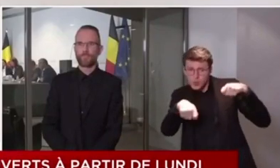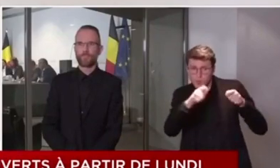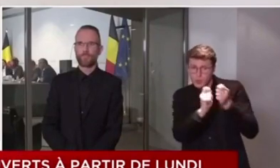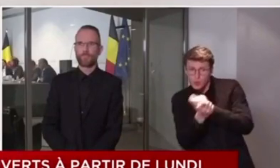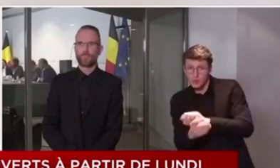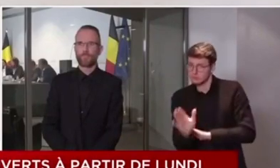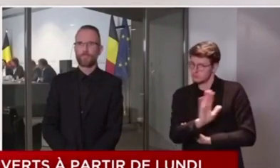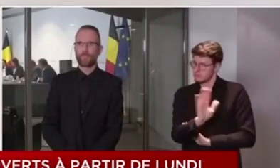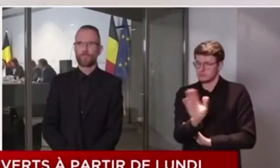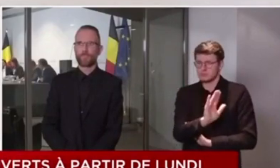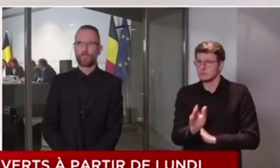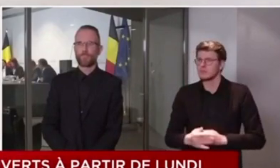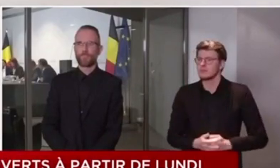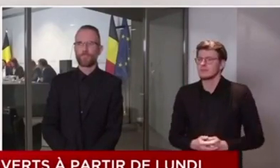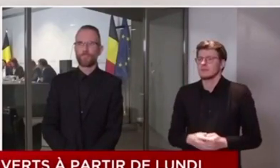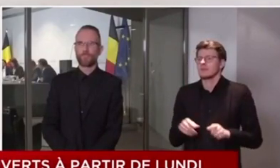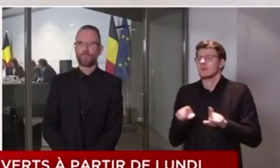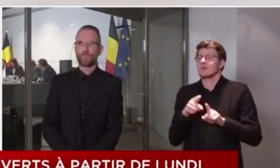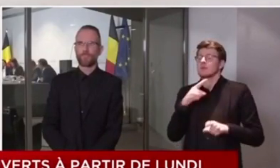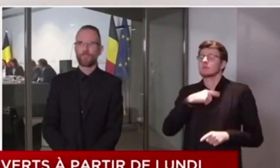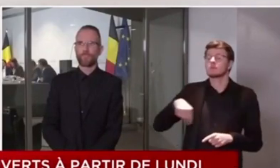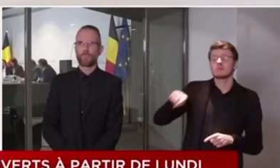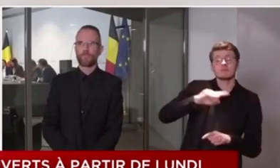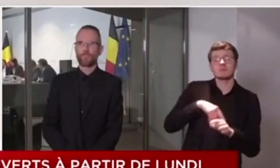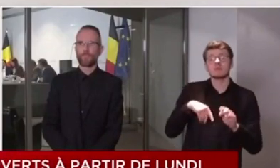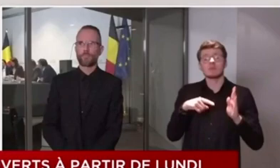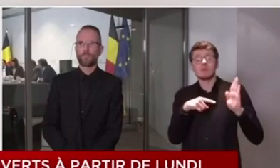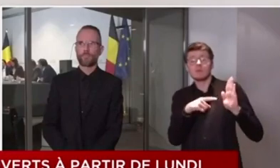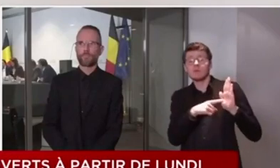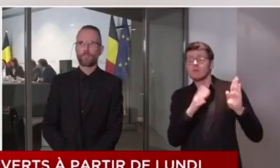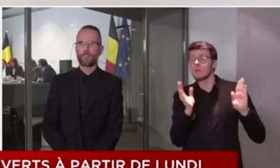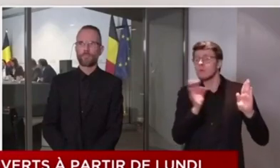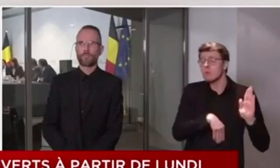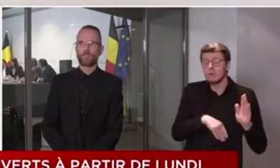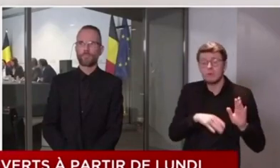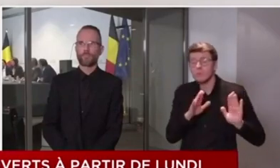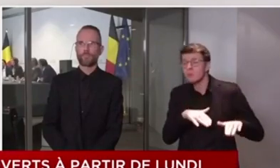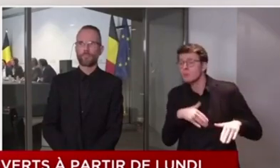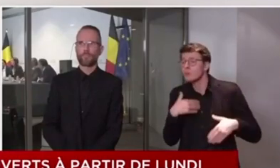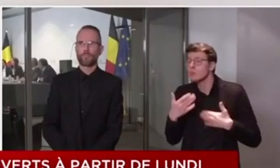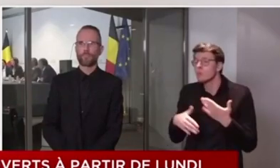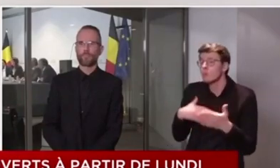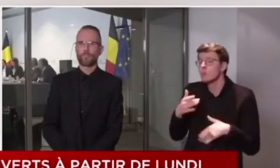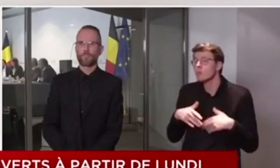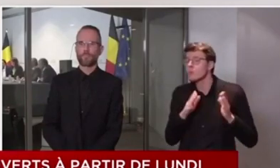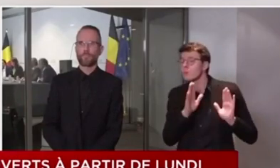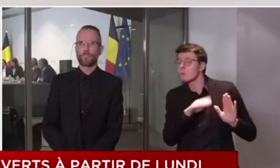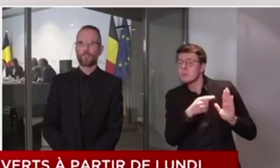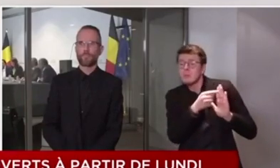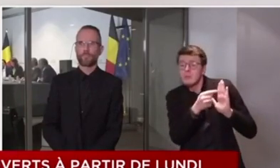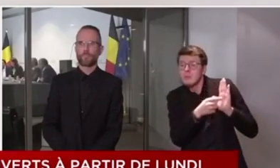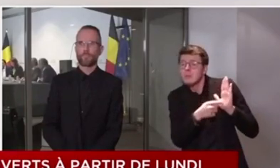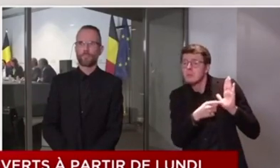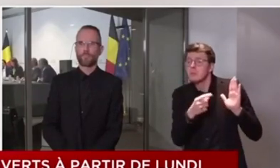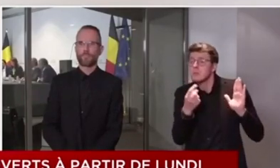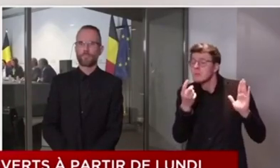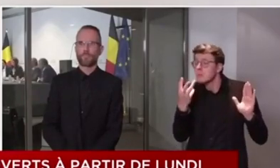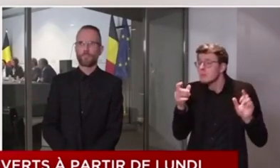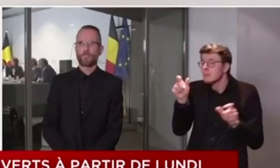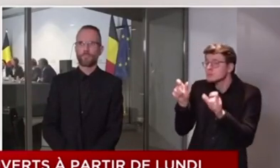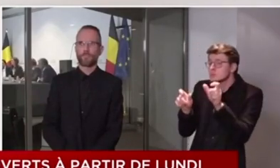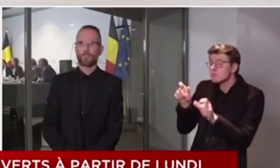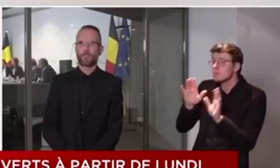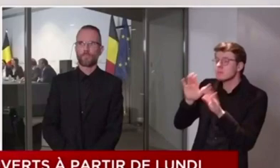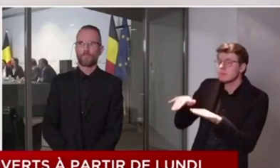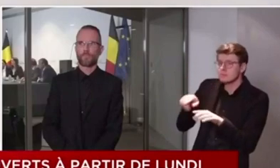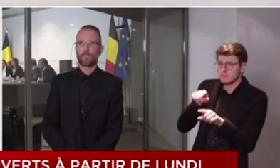Personne ne veut, si on est moins vigilant, même si ce n'est qu'un tout petit peu, même si ce n'est que quelques personnes, eh bien,